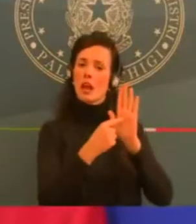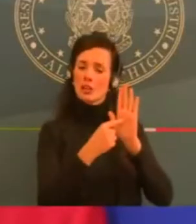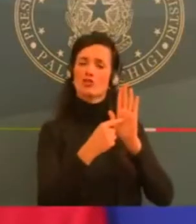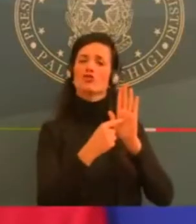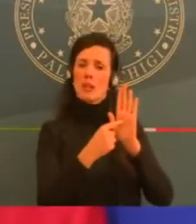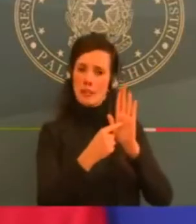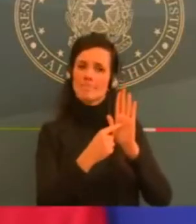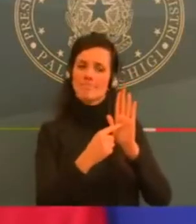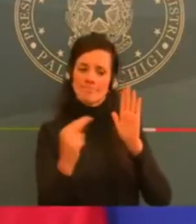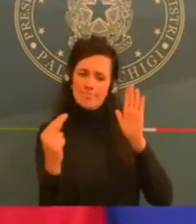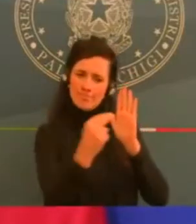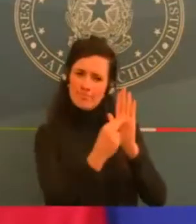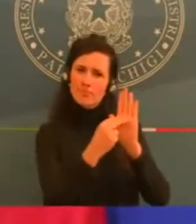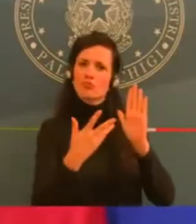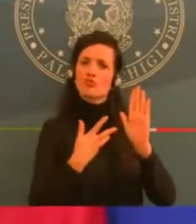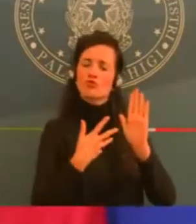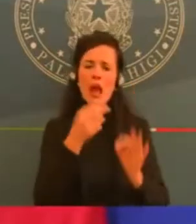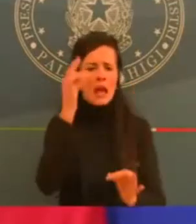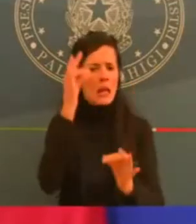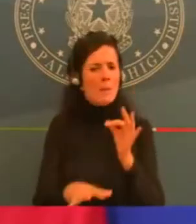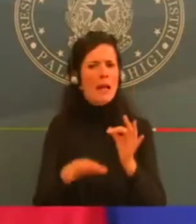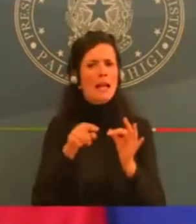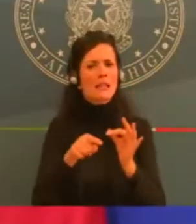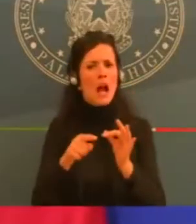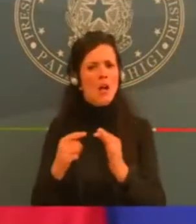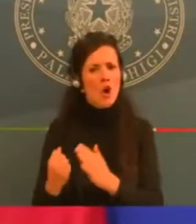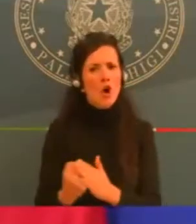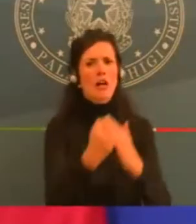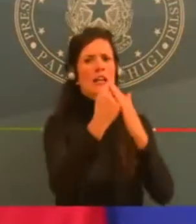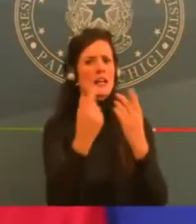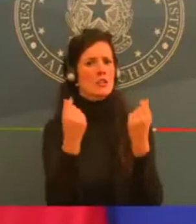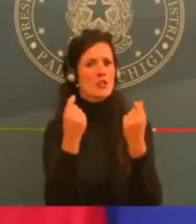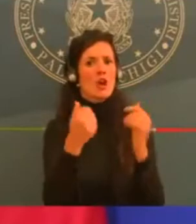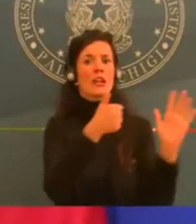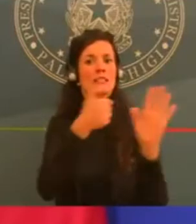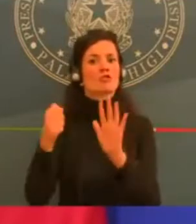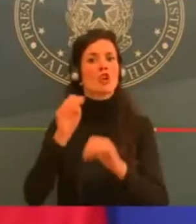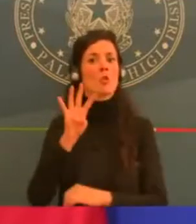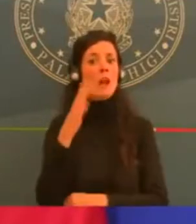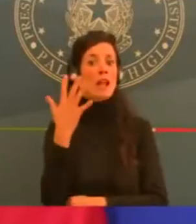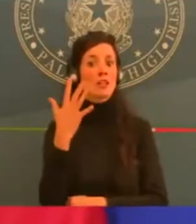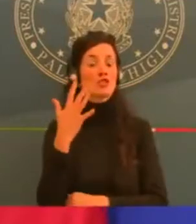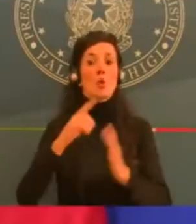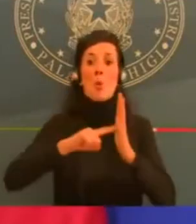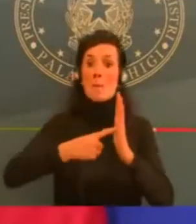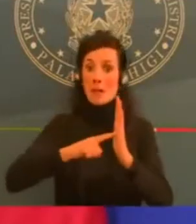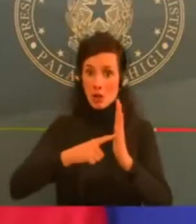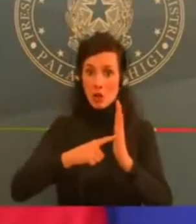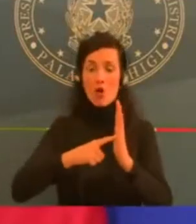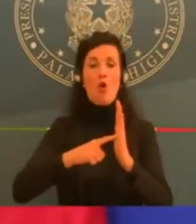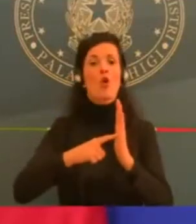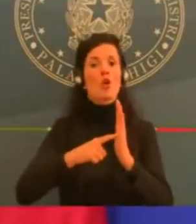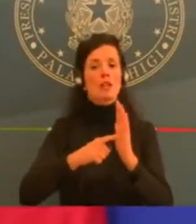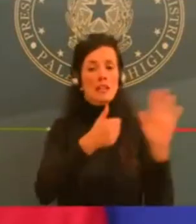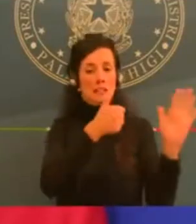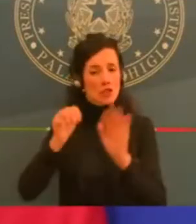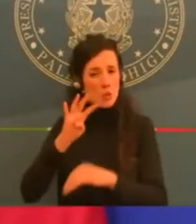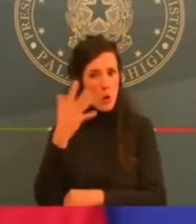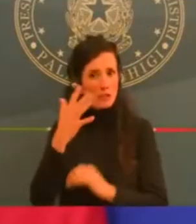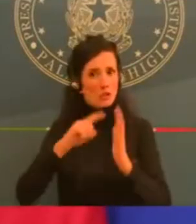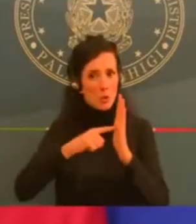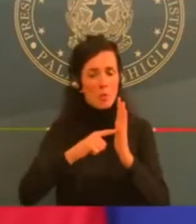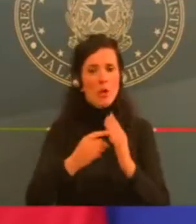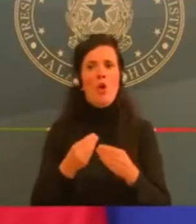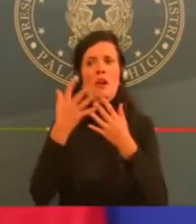dei ristoranti e dei bar che nel periodo del 24 dicembre al 6 gennaio sono costretti, ahimè, alla